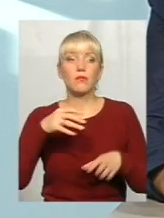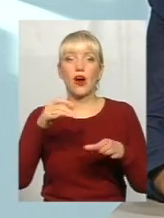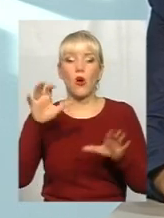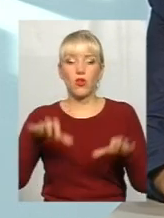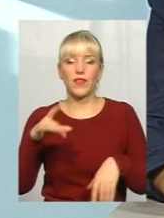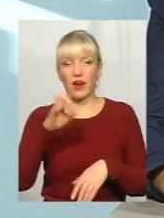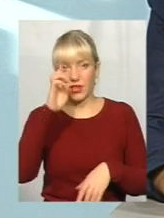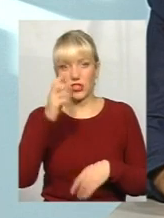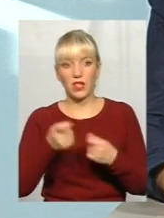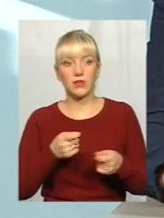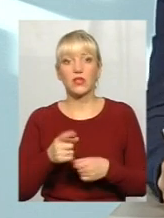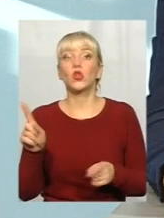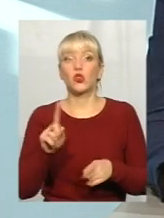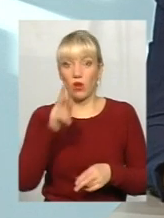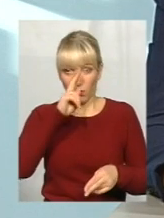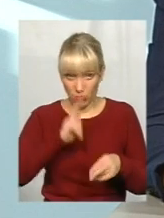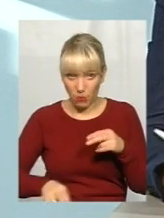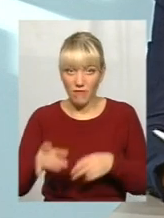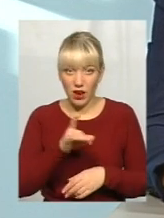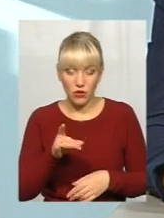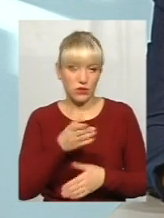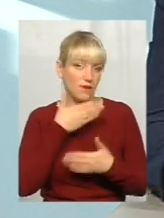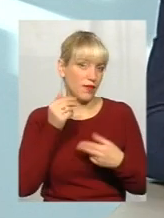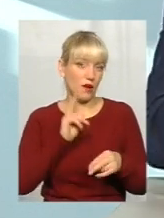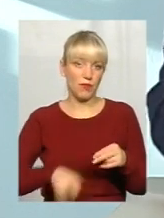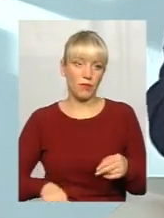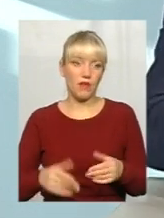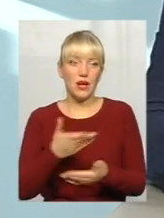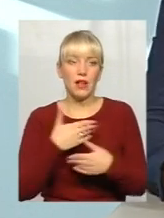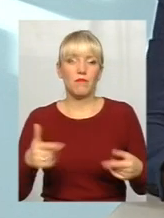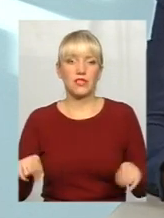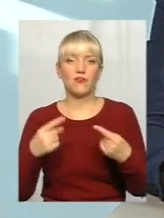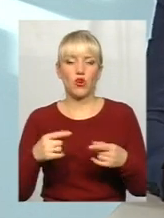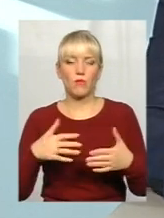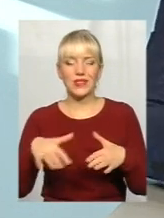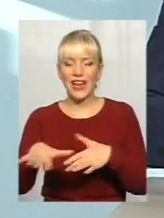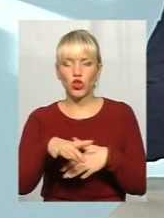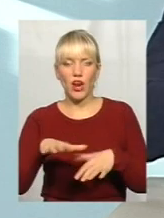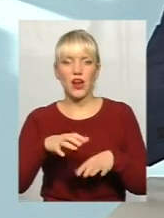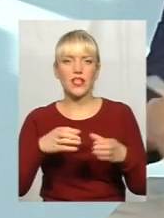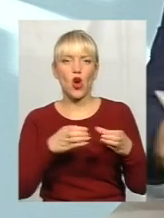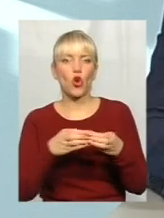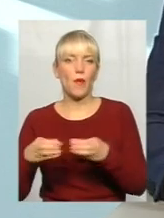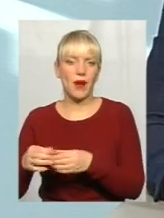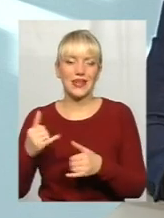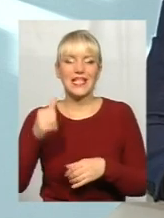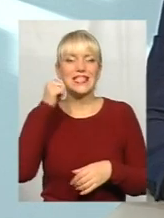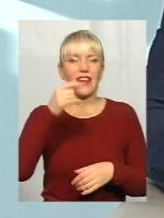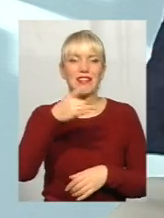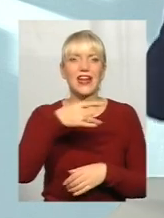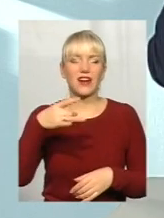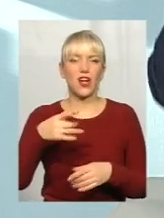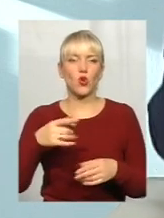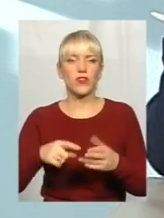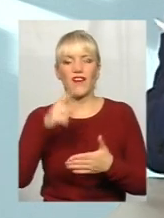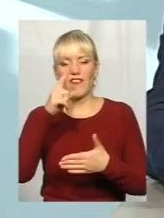райдержадміністрації. Що, пропав район? Не пропав. Ми створюємо територіальні громади. Завтра райони взагалі відімруть. Для чого